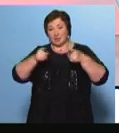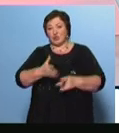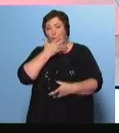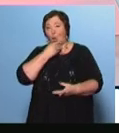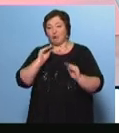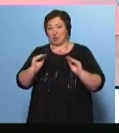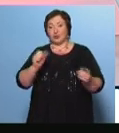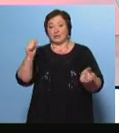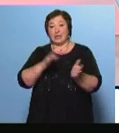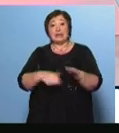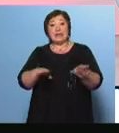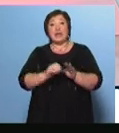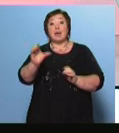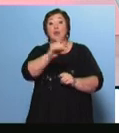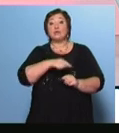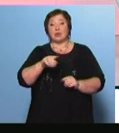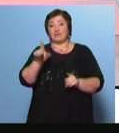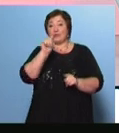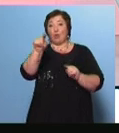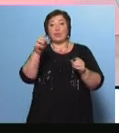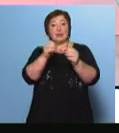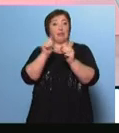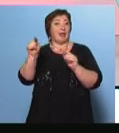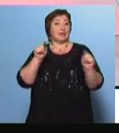Таких по стране всего 10 Теперь есть и у нас